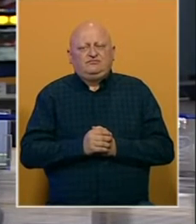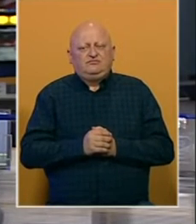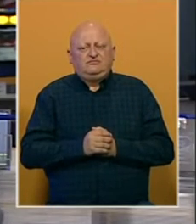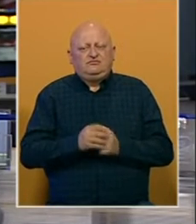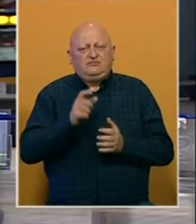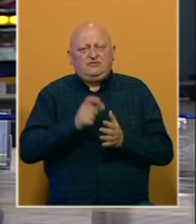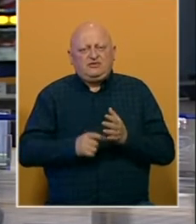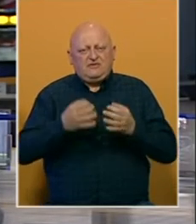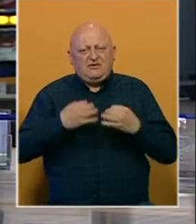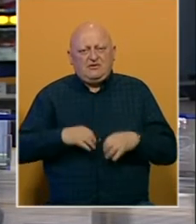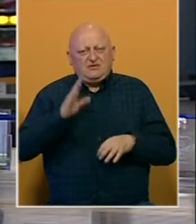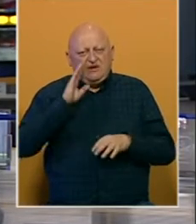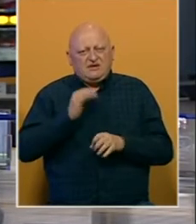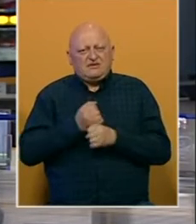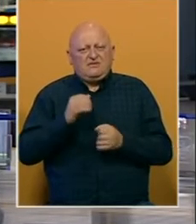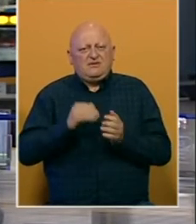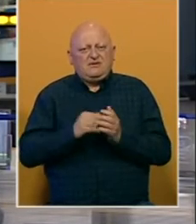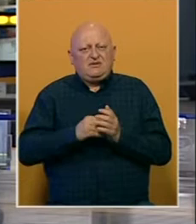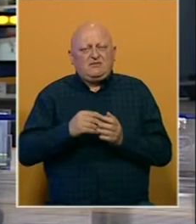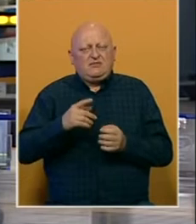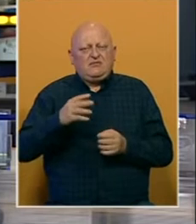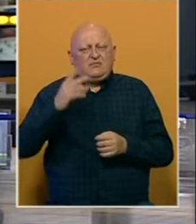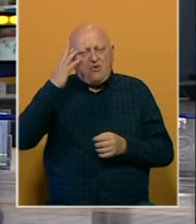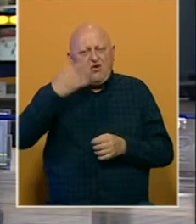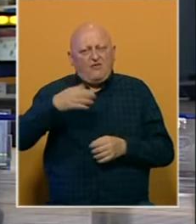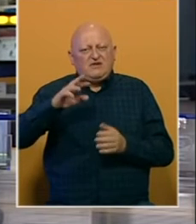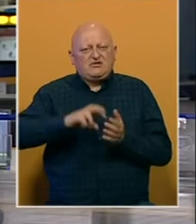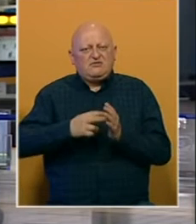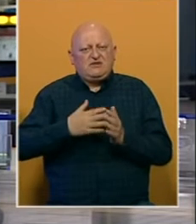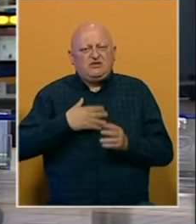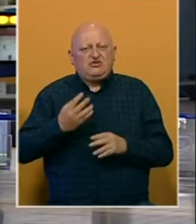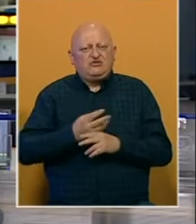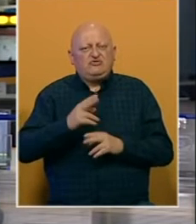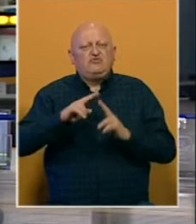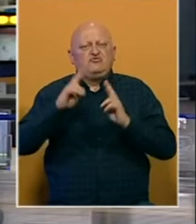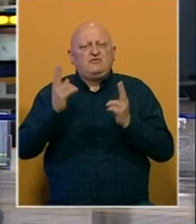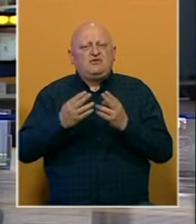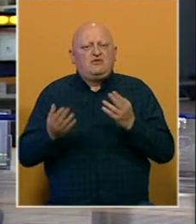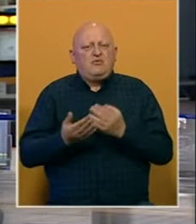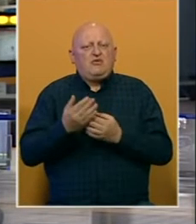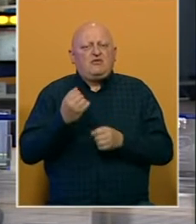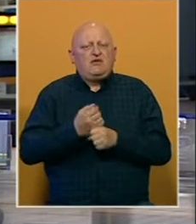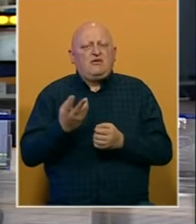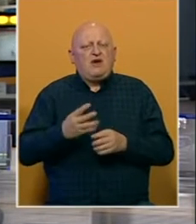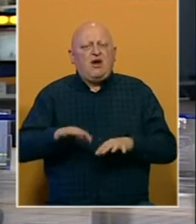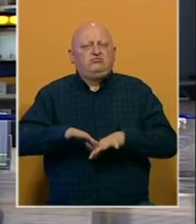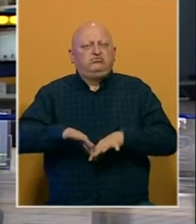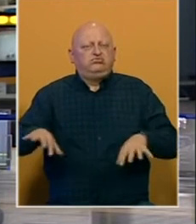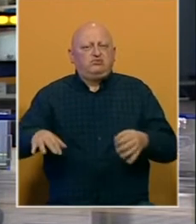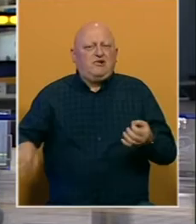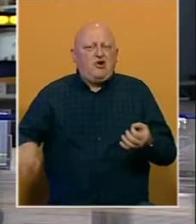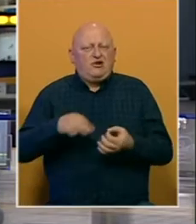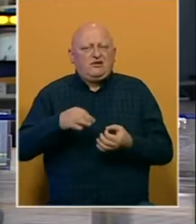Članovi predsjedništva Bosne i Hercegovine koji bi trebali da brinu o vajnskoj politici i naše zemlje u svijetu, ponovo djeluju kao